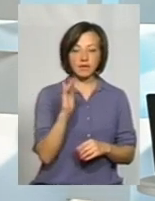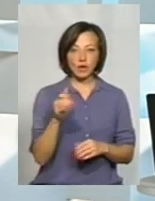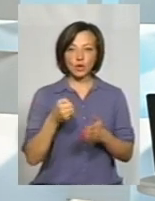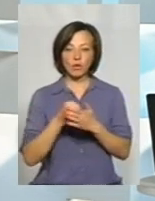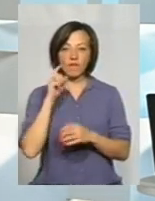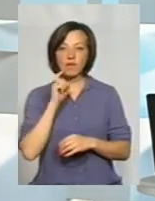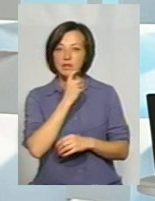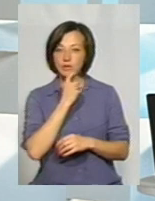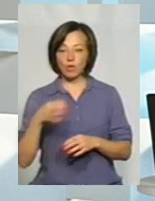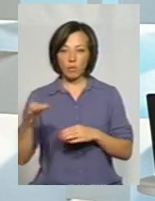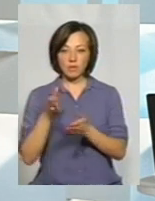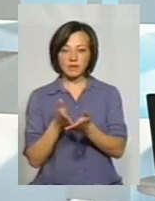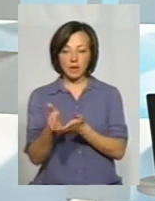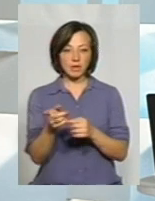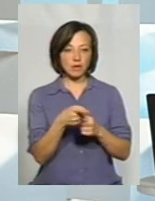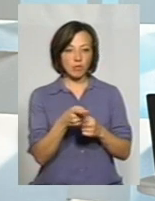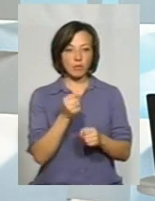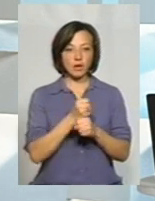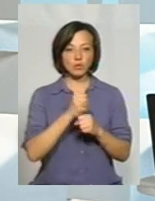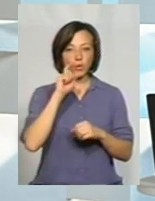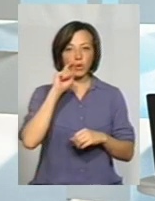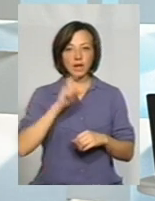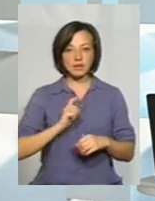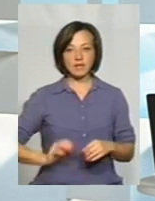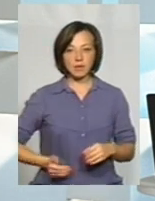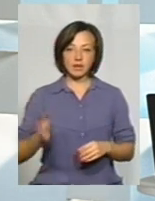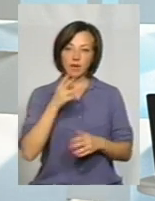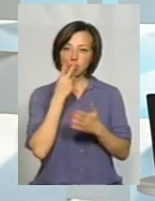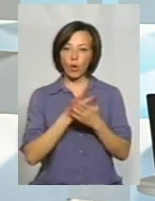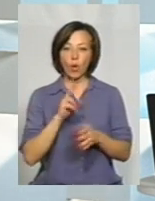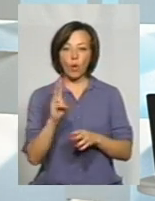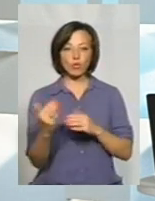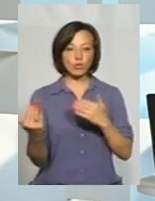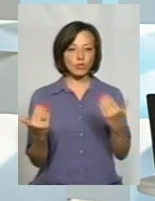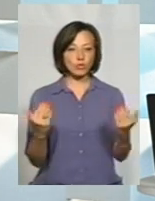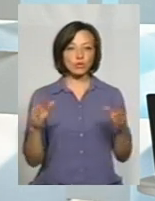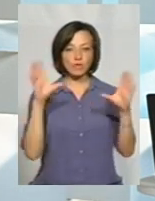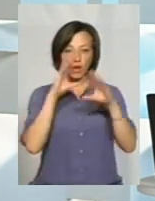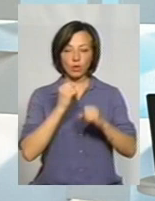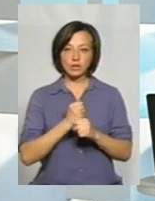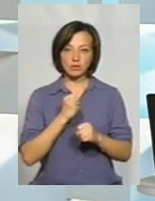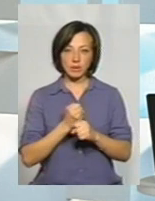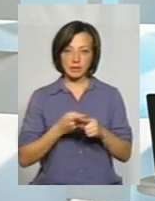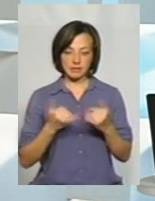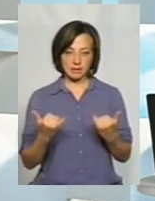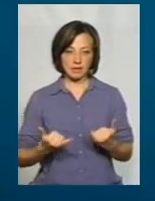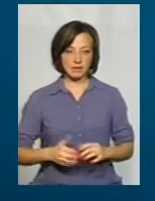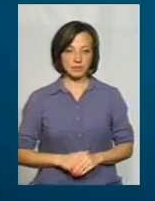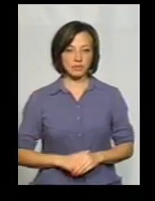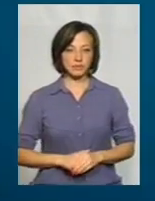областю. А в напрямку Тернополя працюють українські підрядники. Давайте подивимось, кому і що вдалося зробити на цю пору.